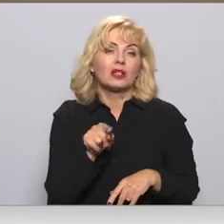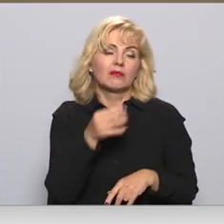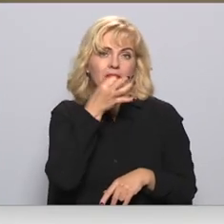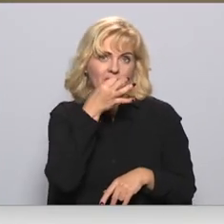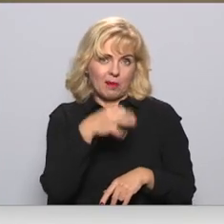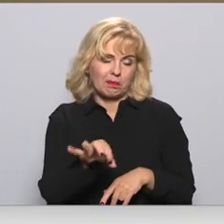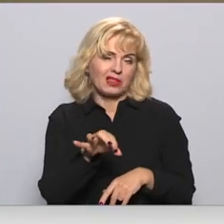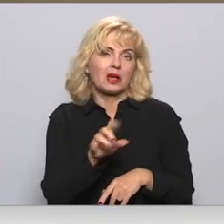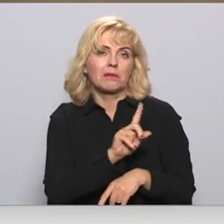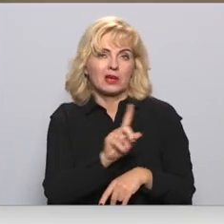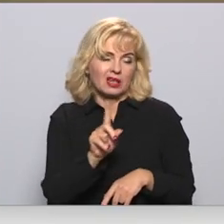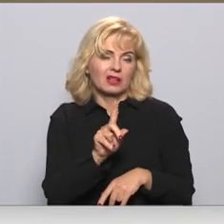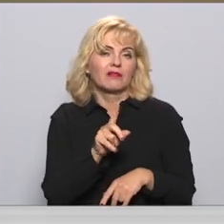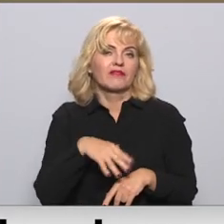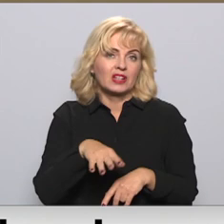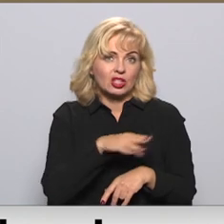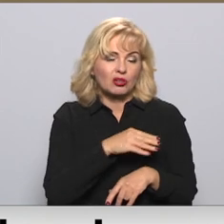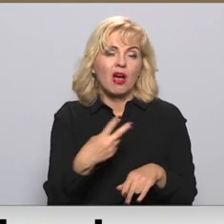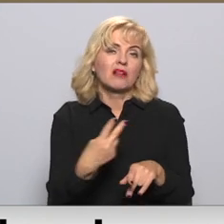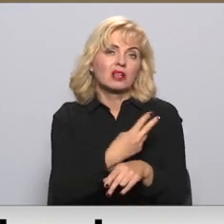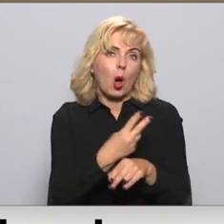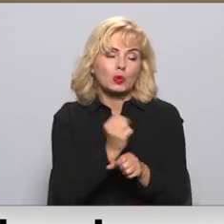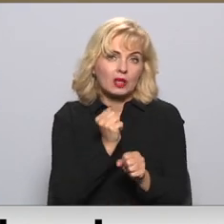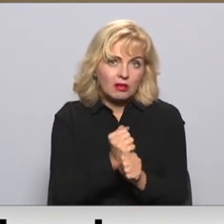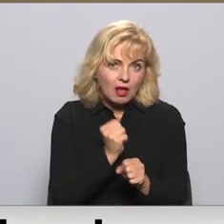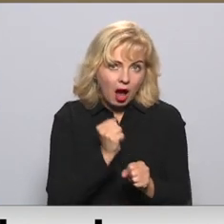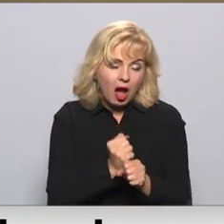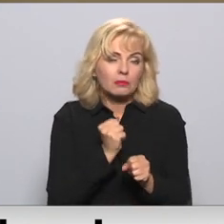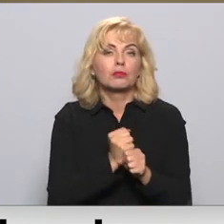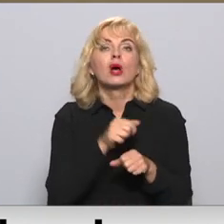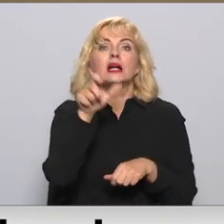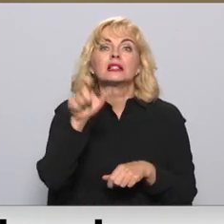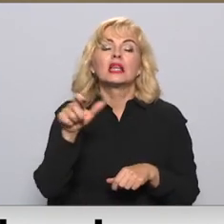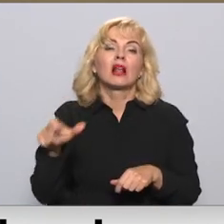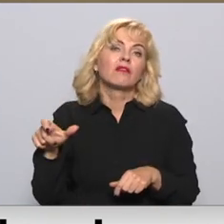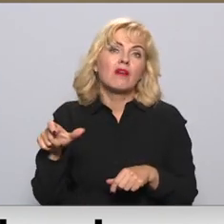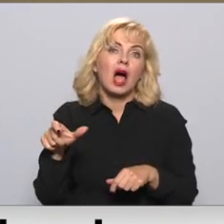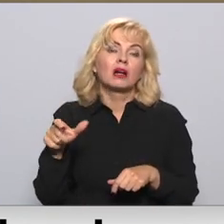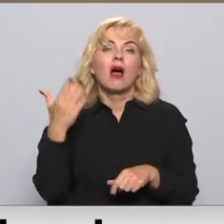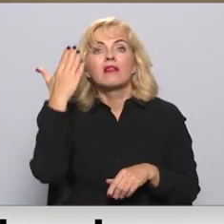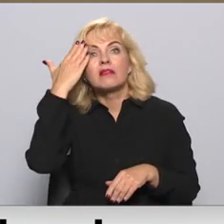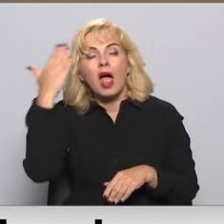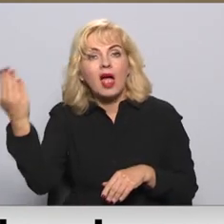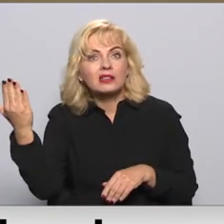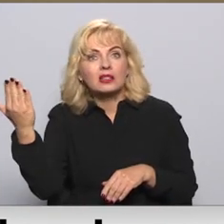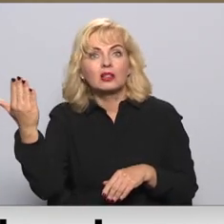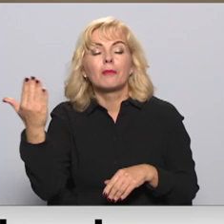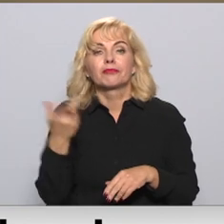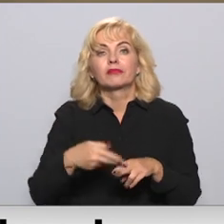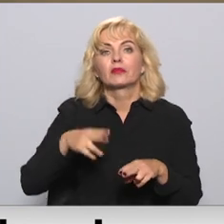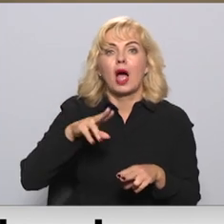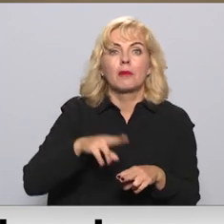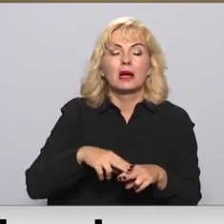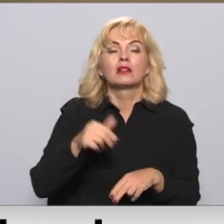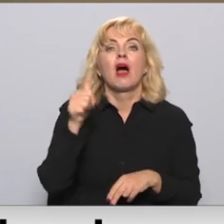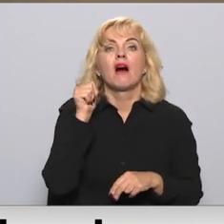nepatīkami, protams, tas viss. Traucē darbu pirmkārt, un cilvēki visi vēl neziņā. Tāpēc